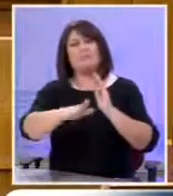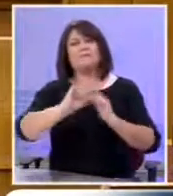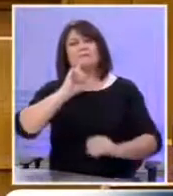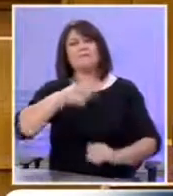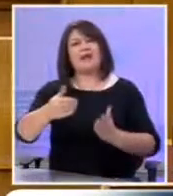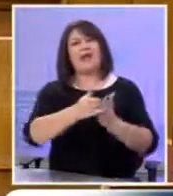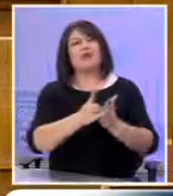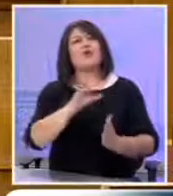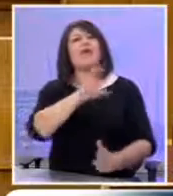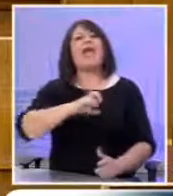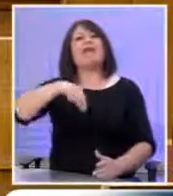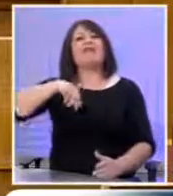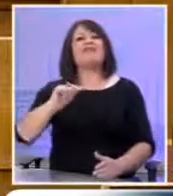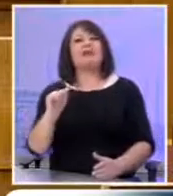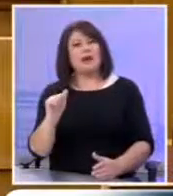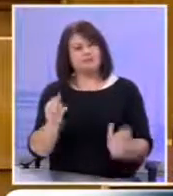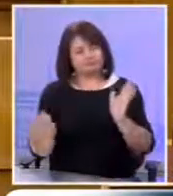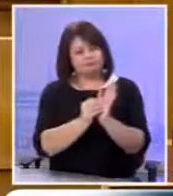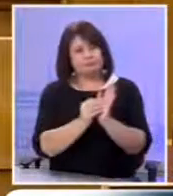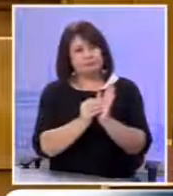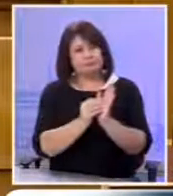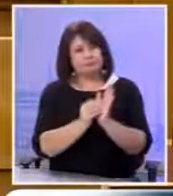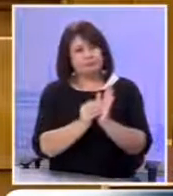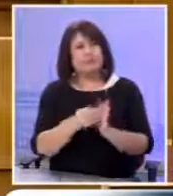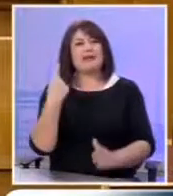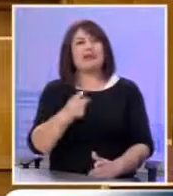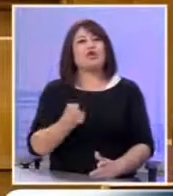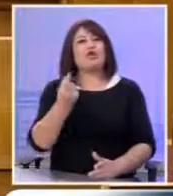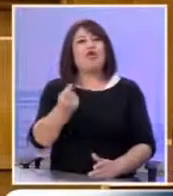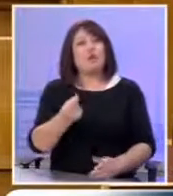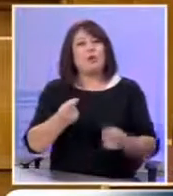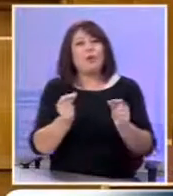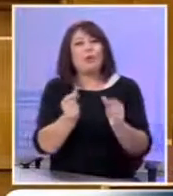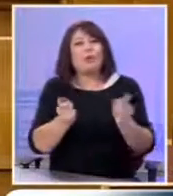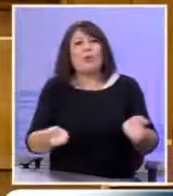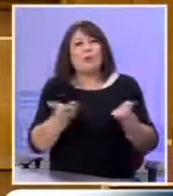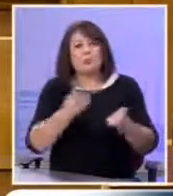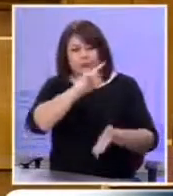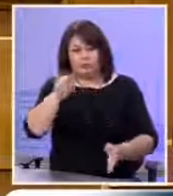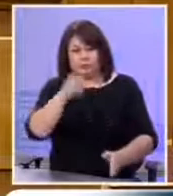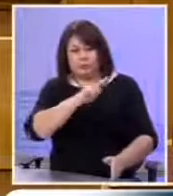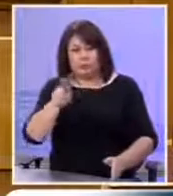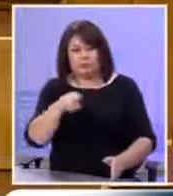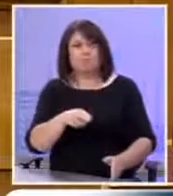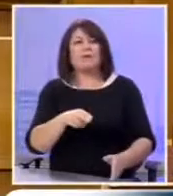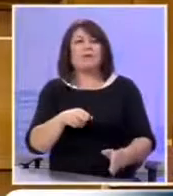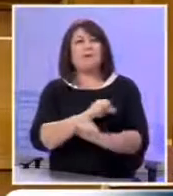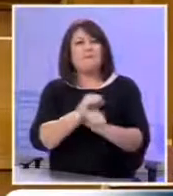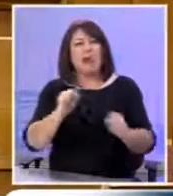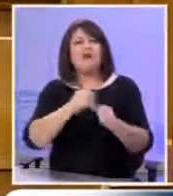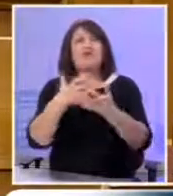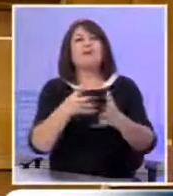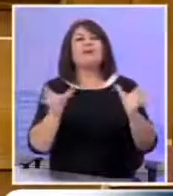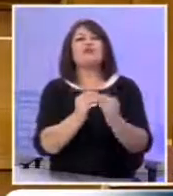άδικου ένφια το ξύλωμα υπνοϊκών ρυθμίσεων για τις 100 δόσεις τη διάλυση της ελληνικής φαρμακοβιομηχανίας και την παραπέρα